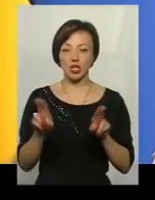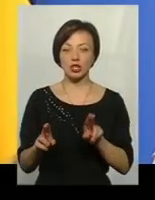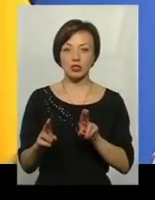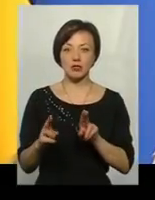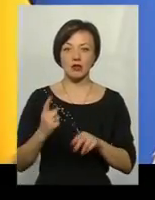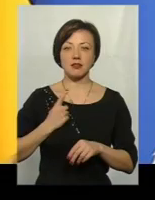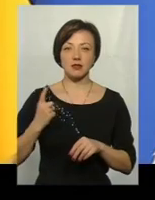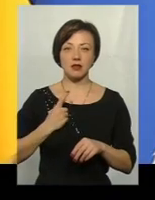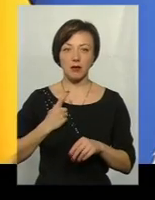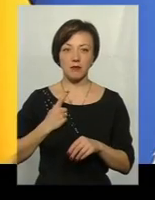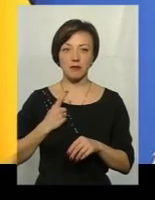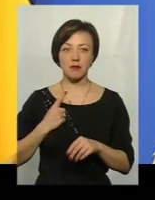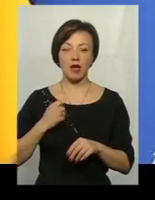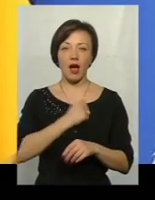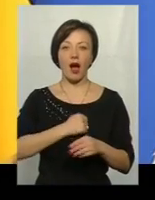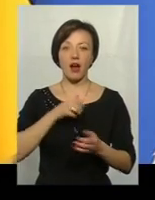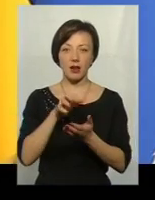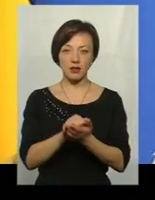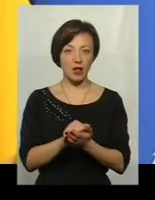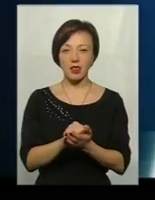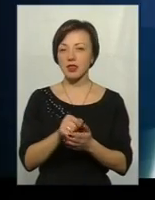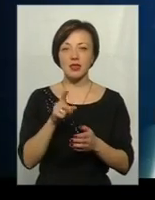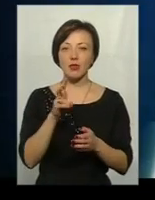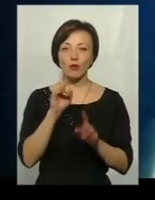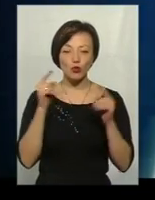на фоні немінучої ескалації воєнних дій.